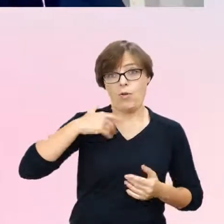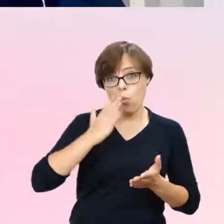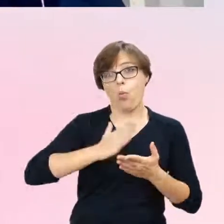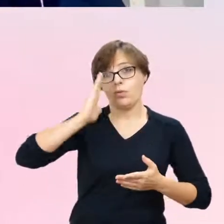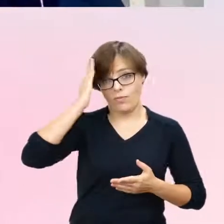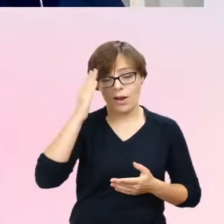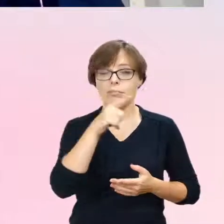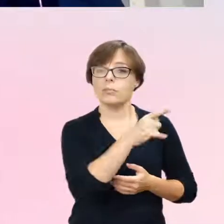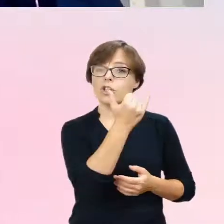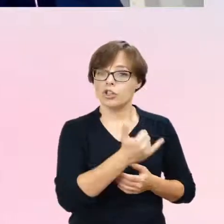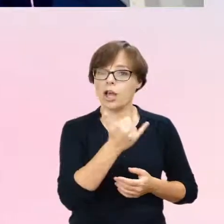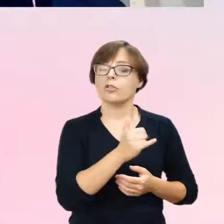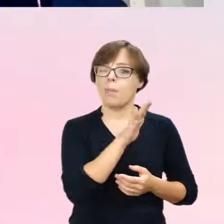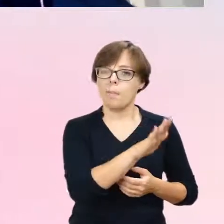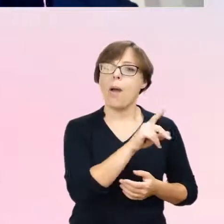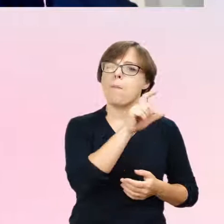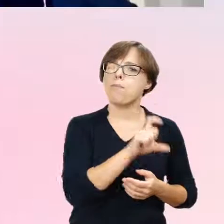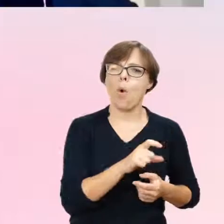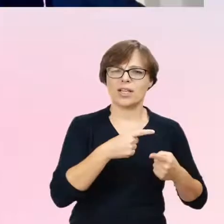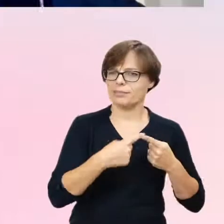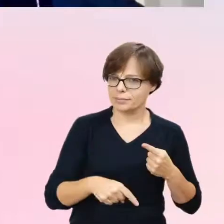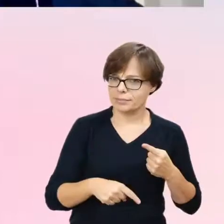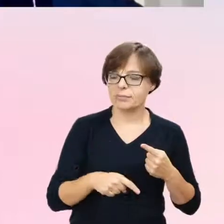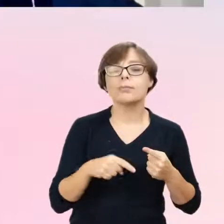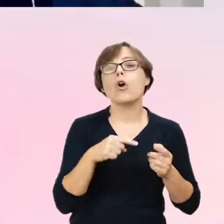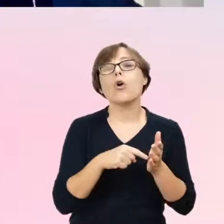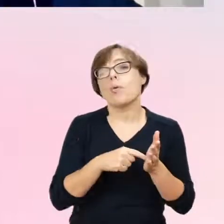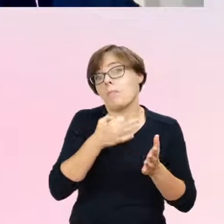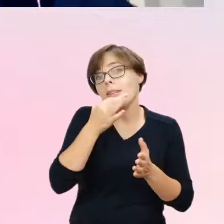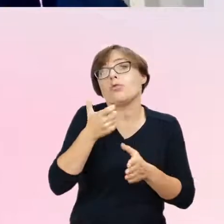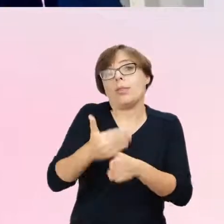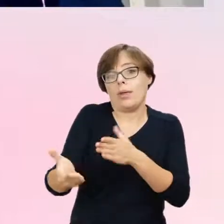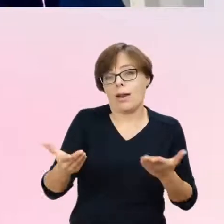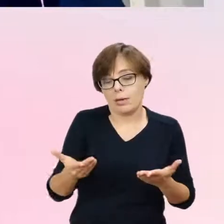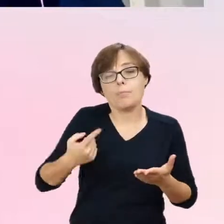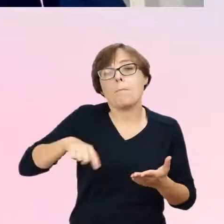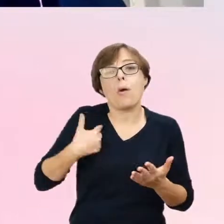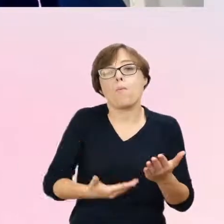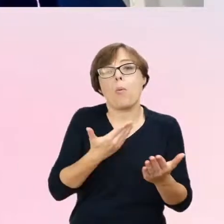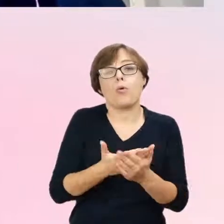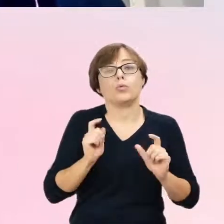przejawia niezgodność, no to pytanie, co dalej, co proponujemy.